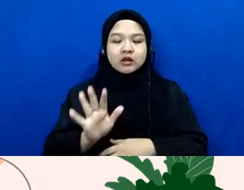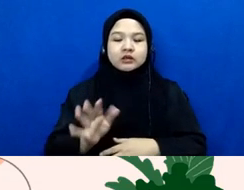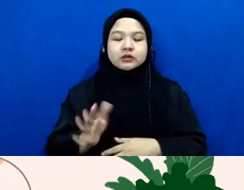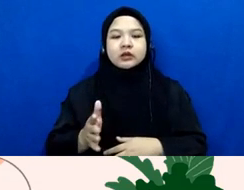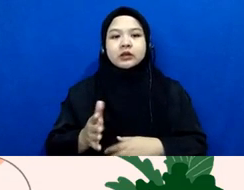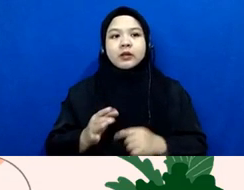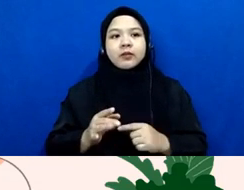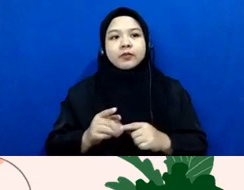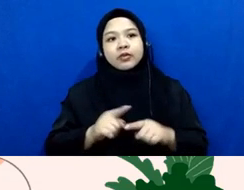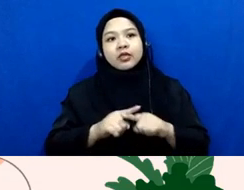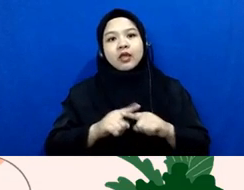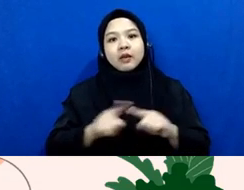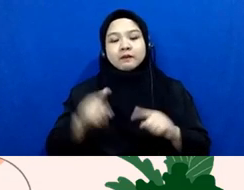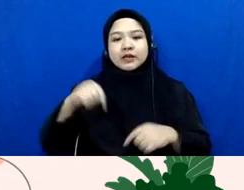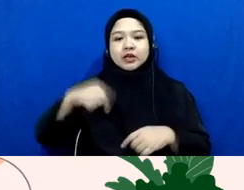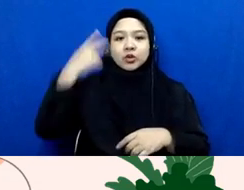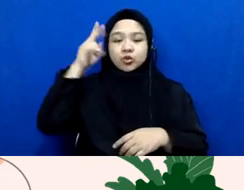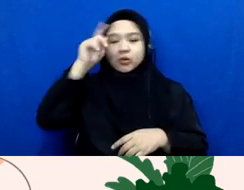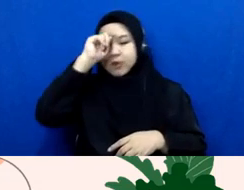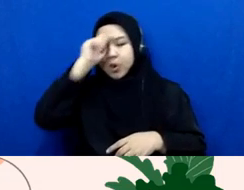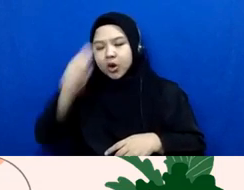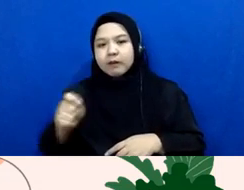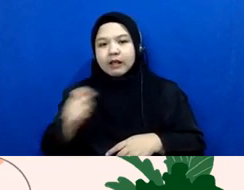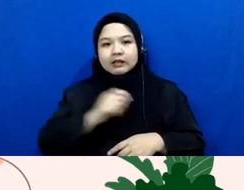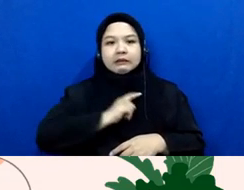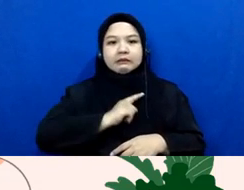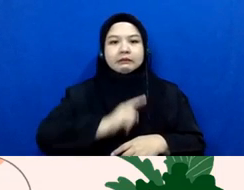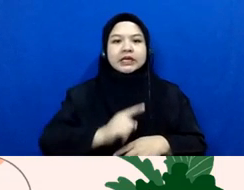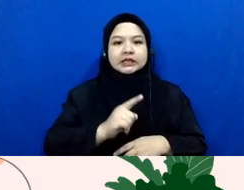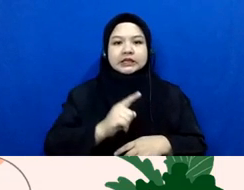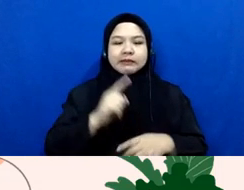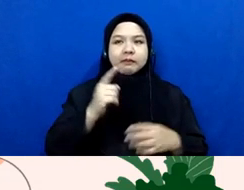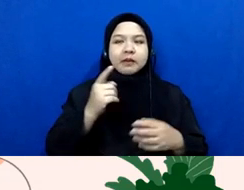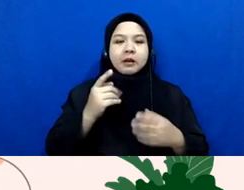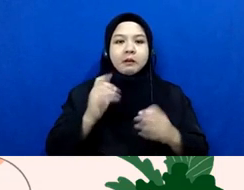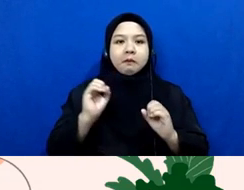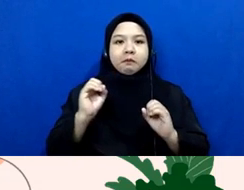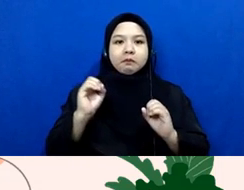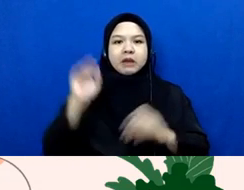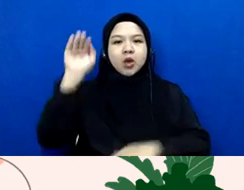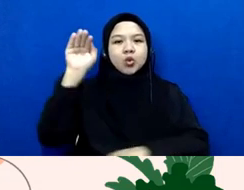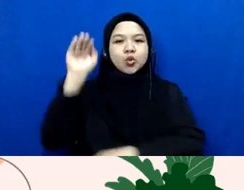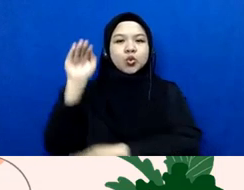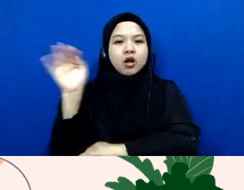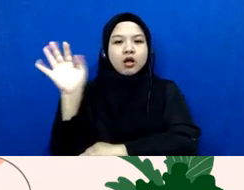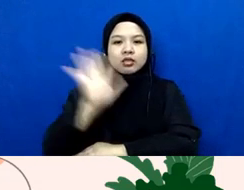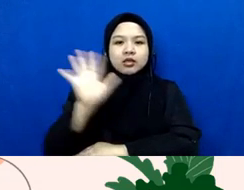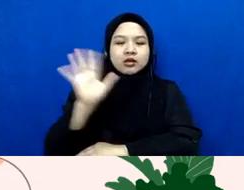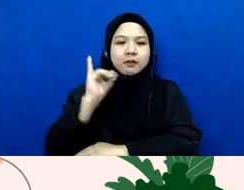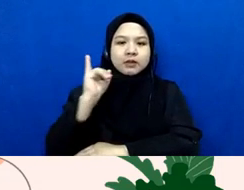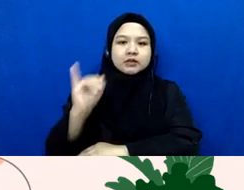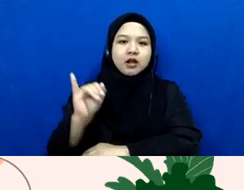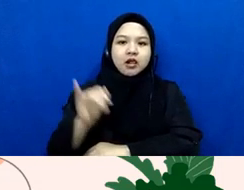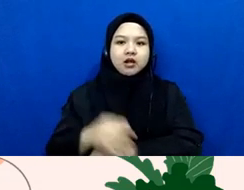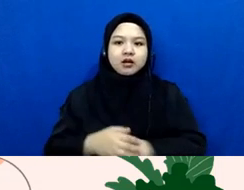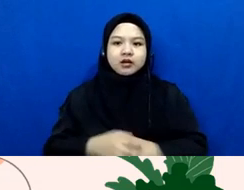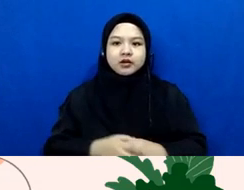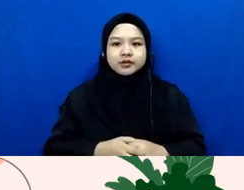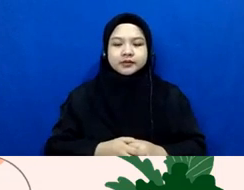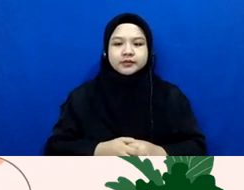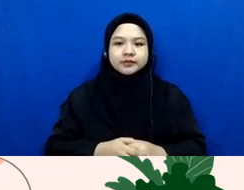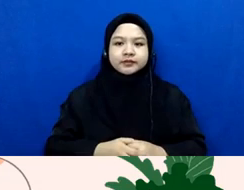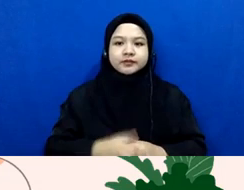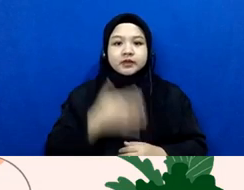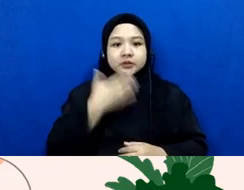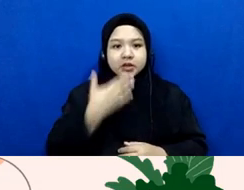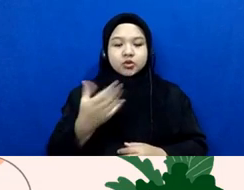tapi ini untuk menghormati prinsip peraduga tidak bersalah mudah-mudahan cukup jelas ya jawaban saya terima kasih diingetin